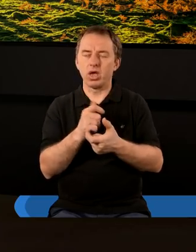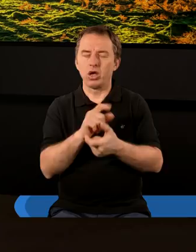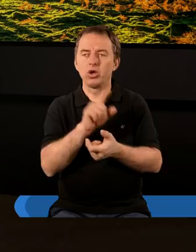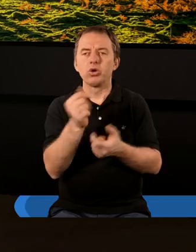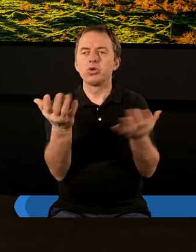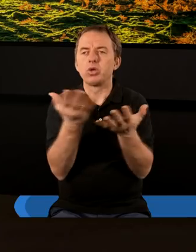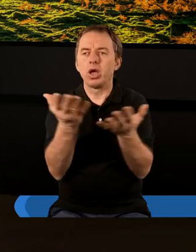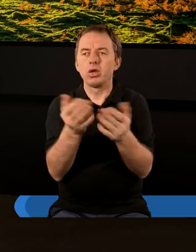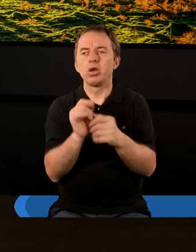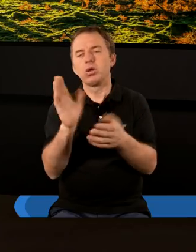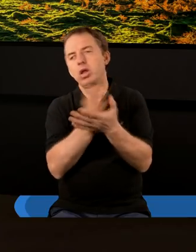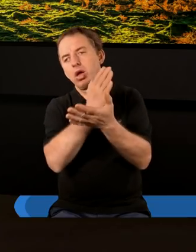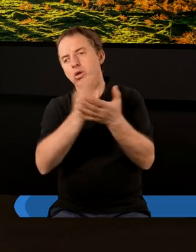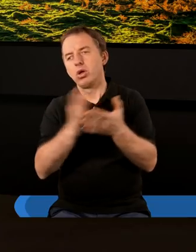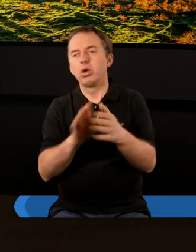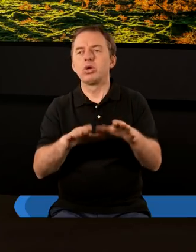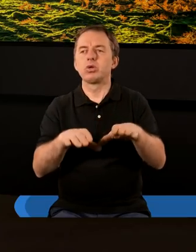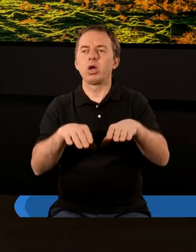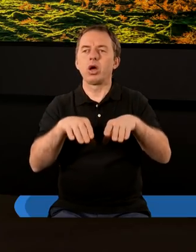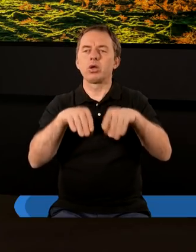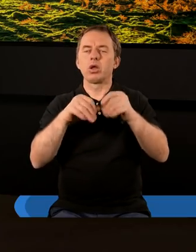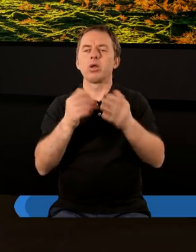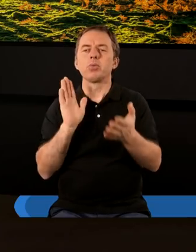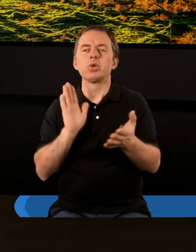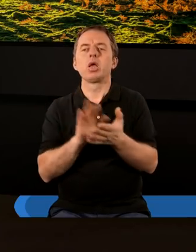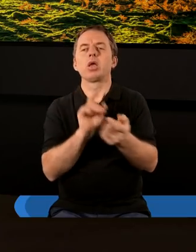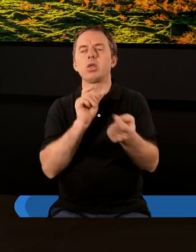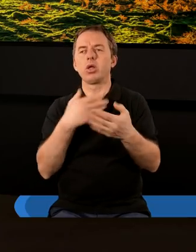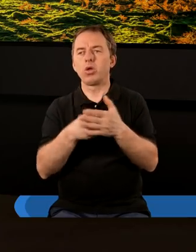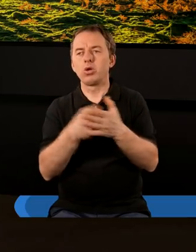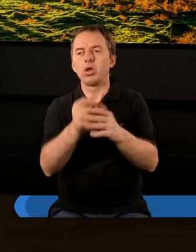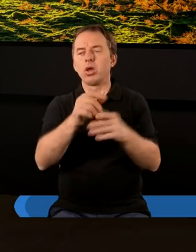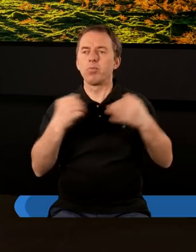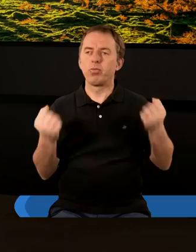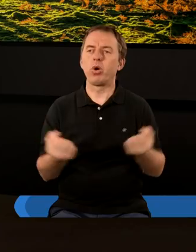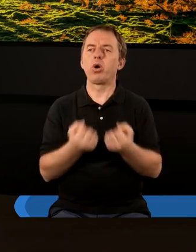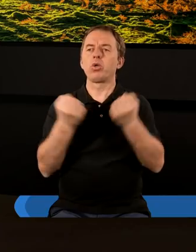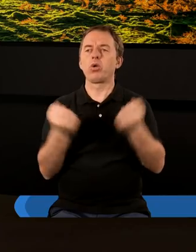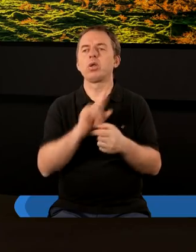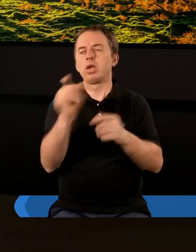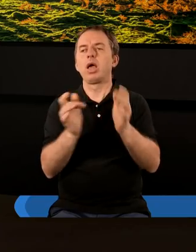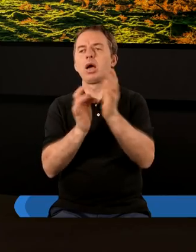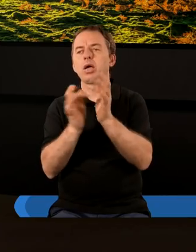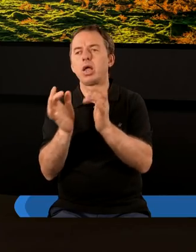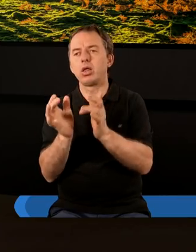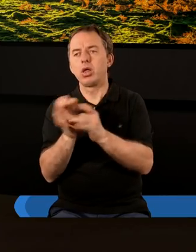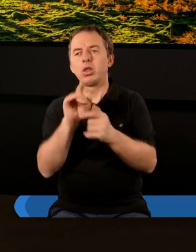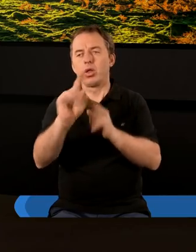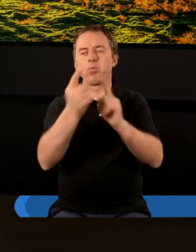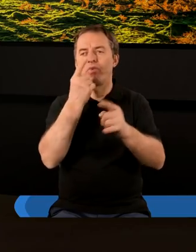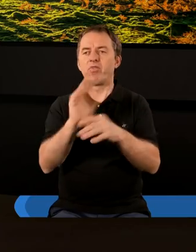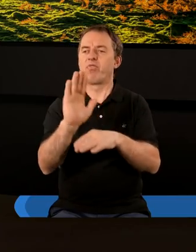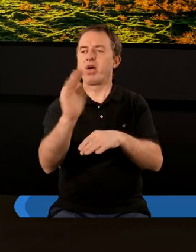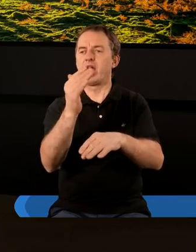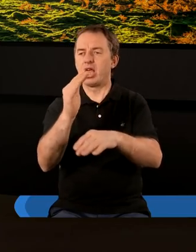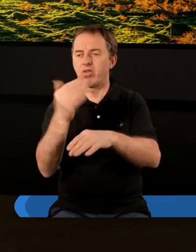że gdzieś niektórzy zaczynają mniej doceniać tą wartość podążania za Chrystusem. Stąd to